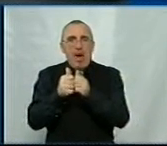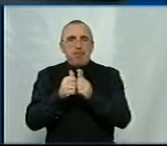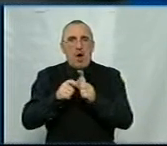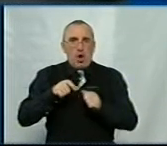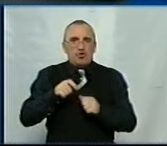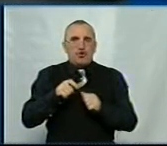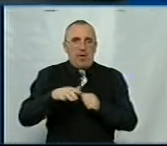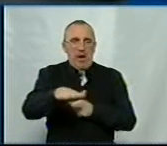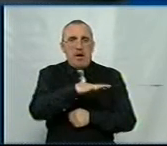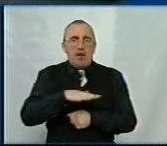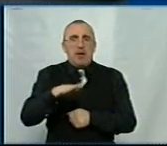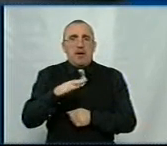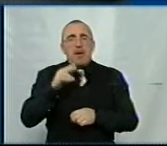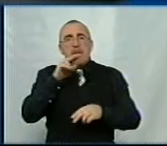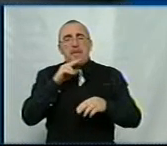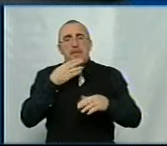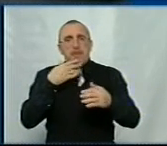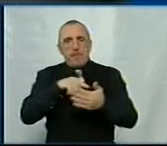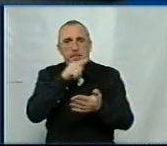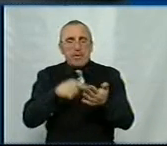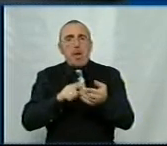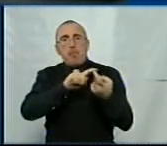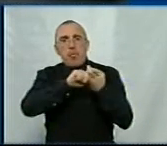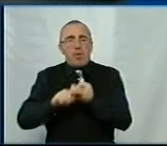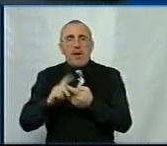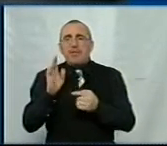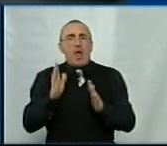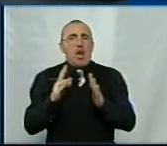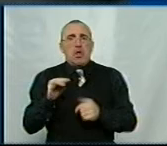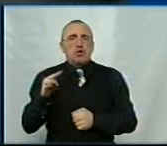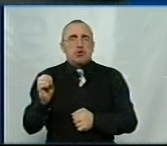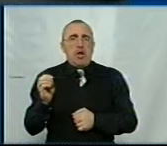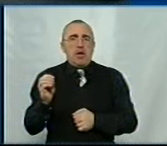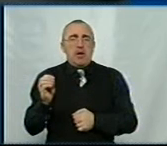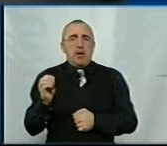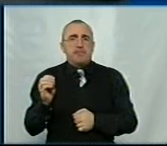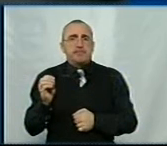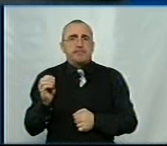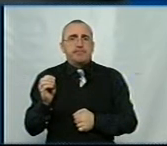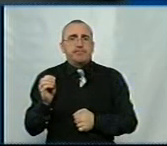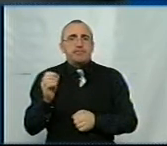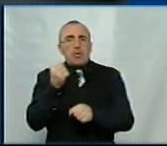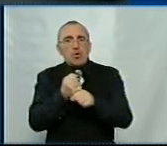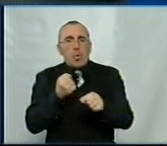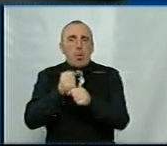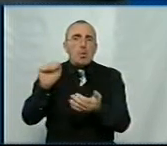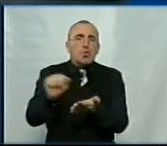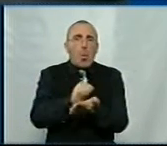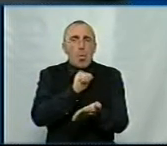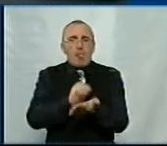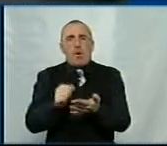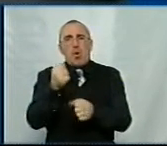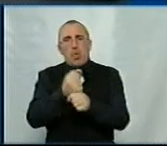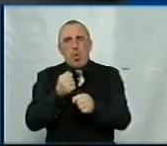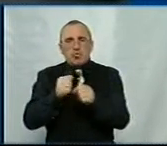також питання, пов'язане не лише з розробленням документації,